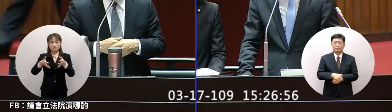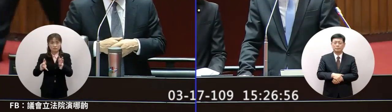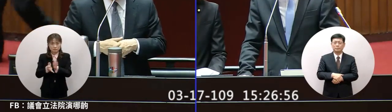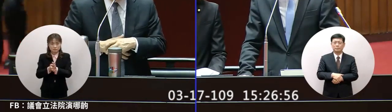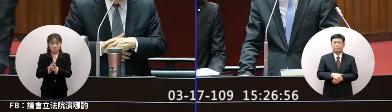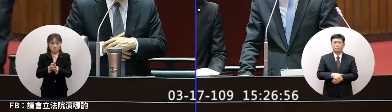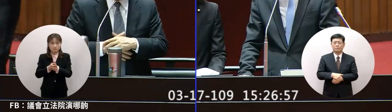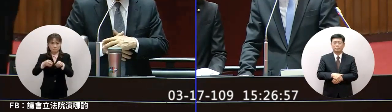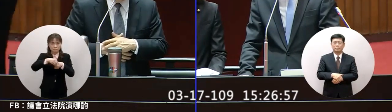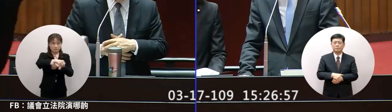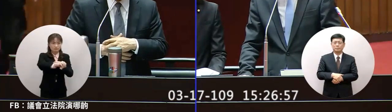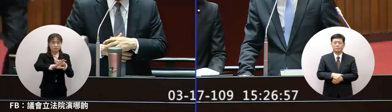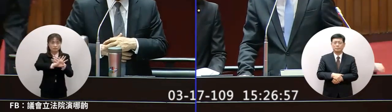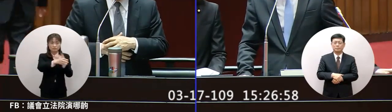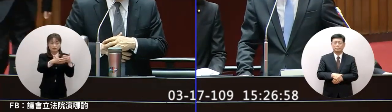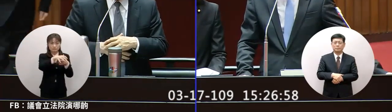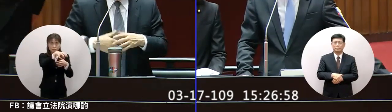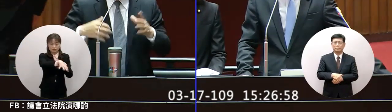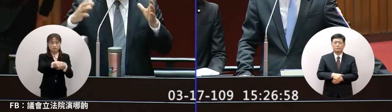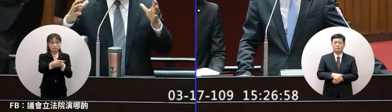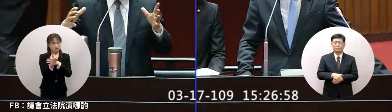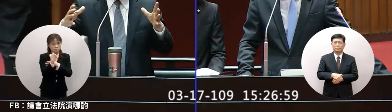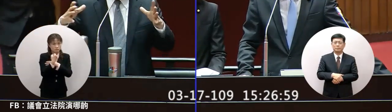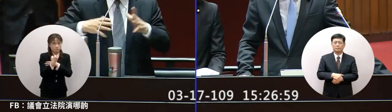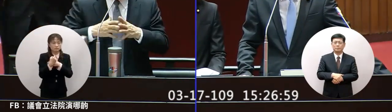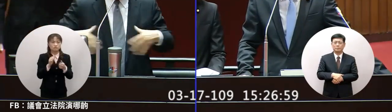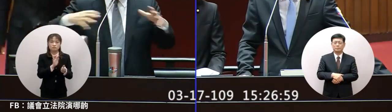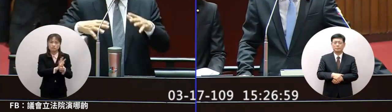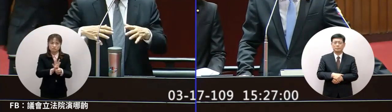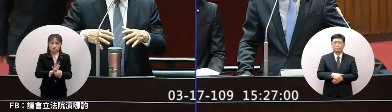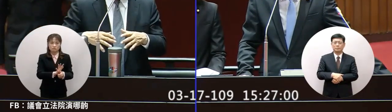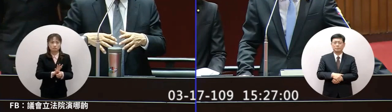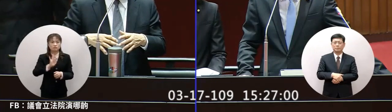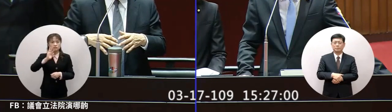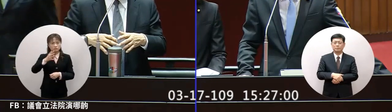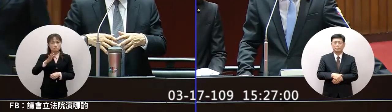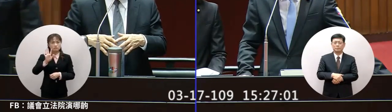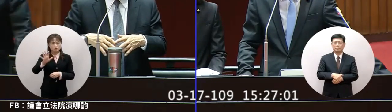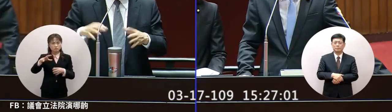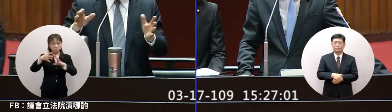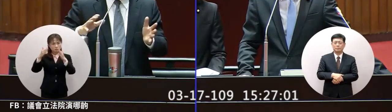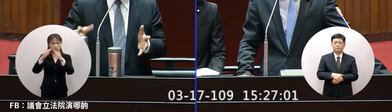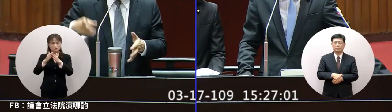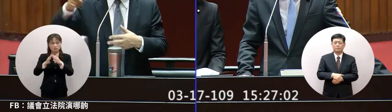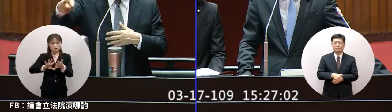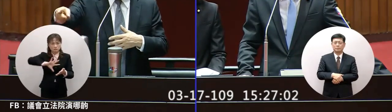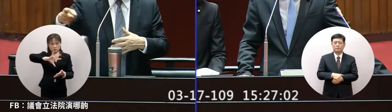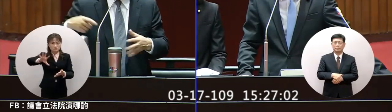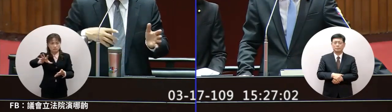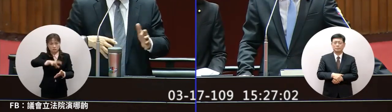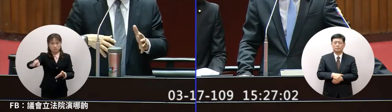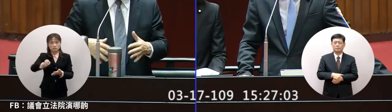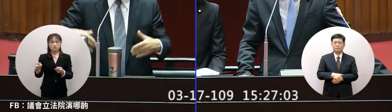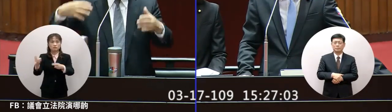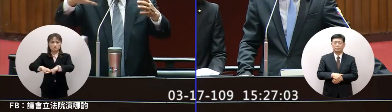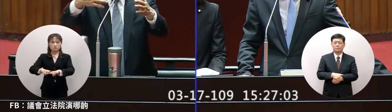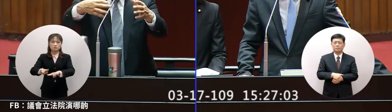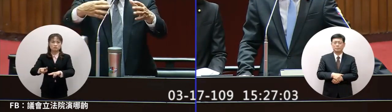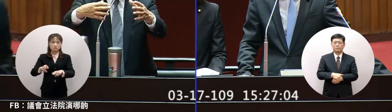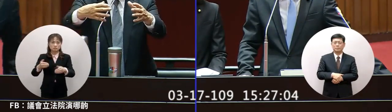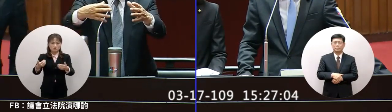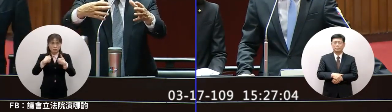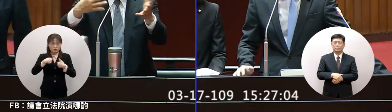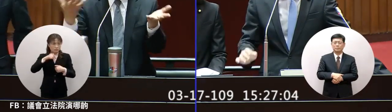管都盡力的協助不過很多國家他是整個封閉起來他也不是對台灣人對什麼